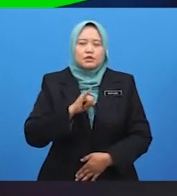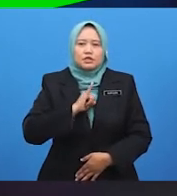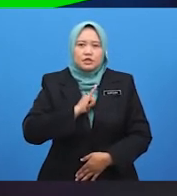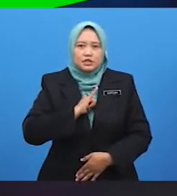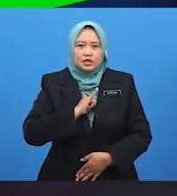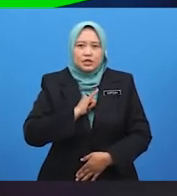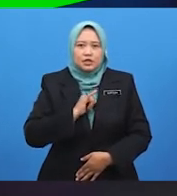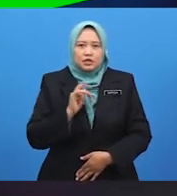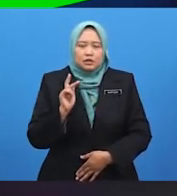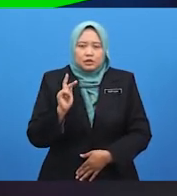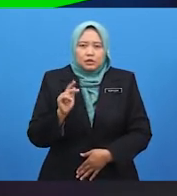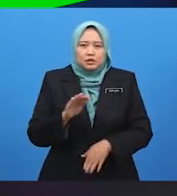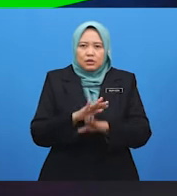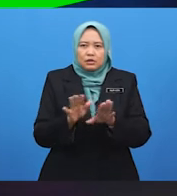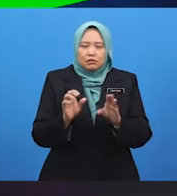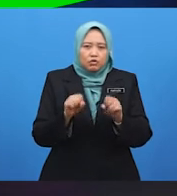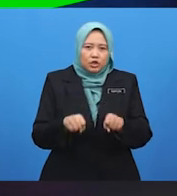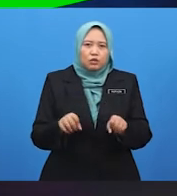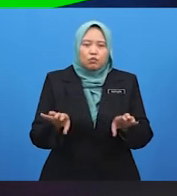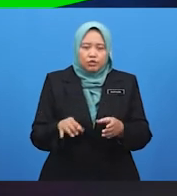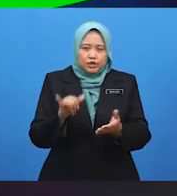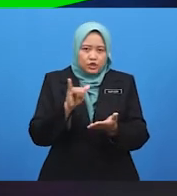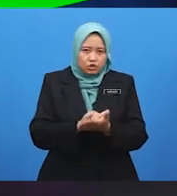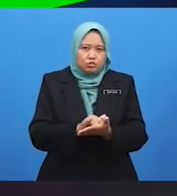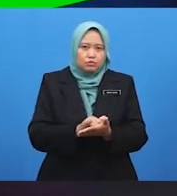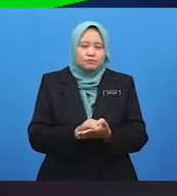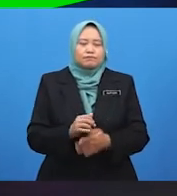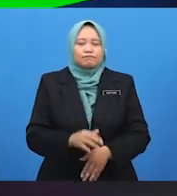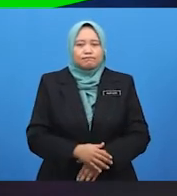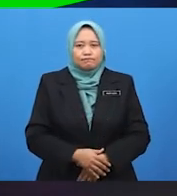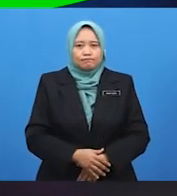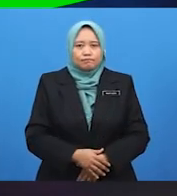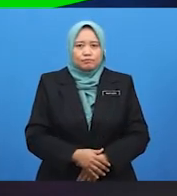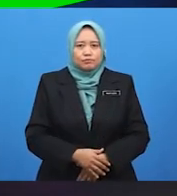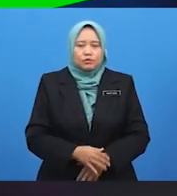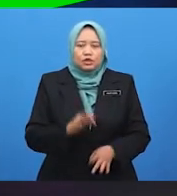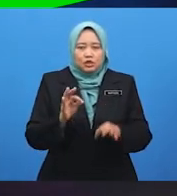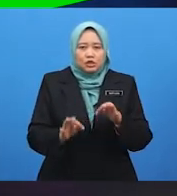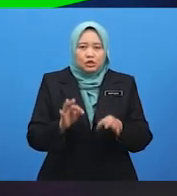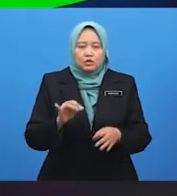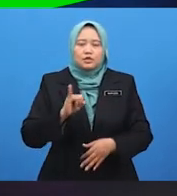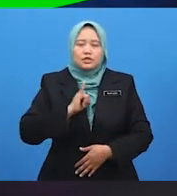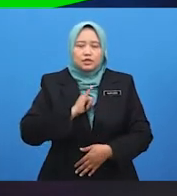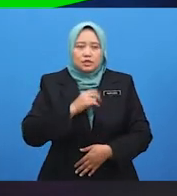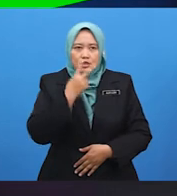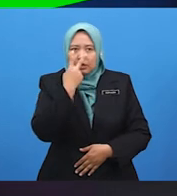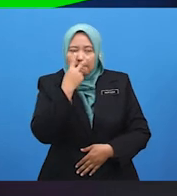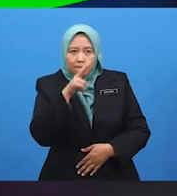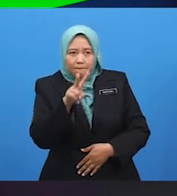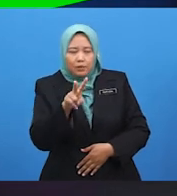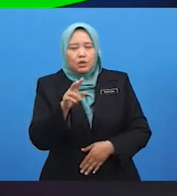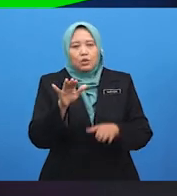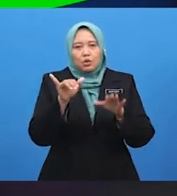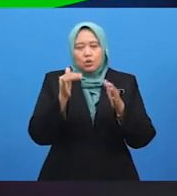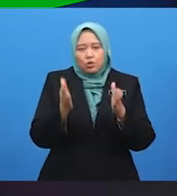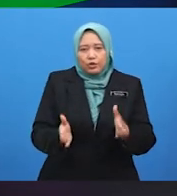Selepas ini, saya pun akan menjaga kebersihan tempat tinggal kita. Jika saya ternampak orang membuang sampah, saya